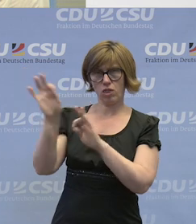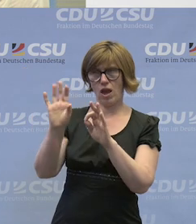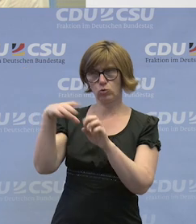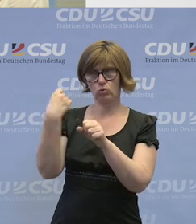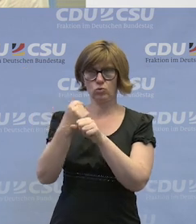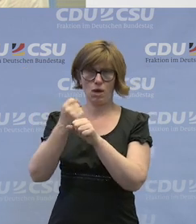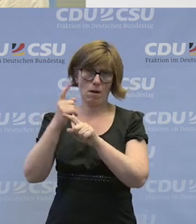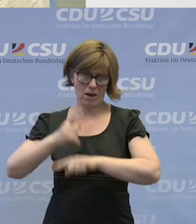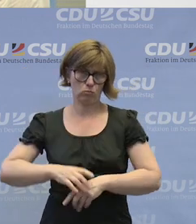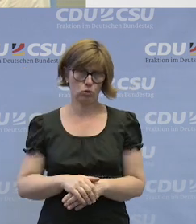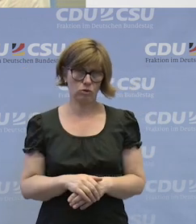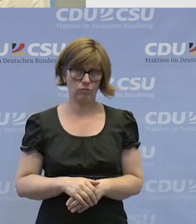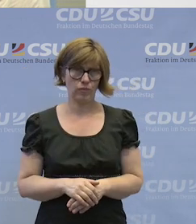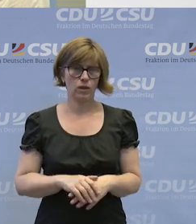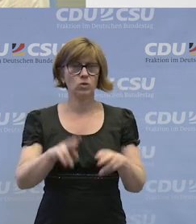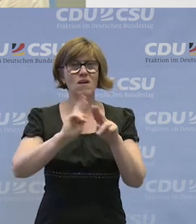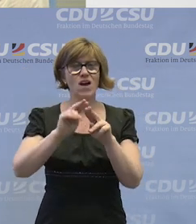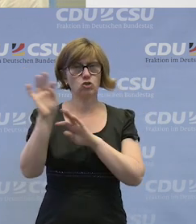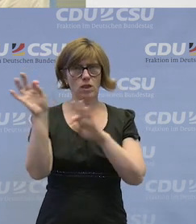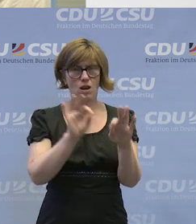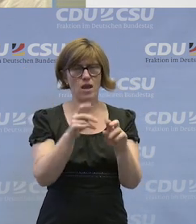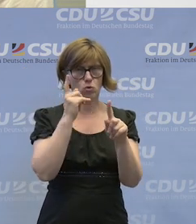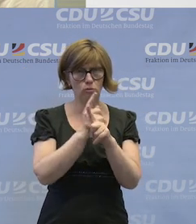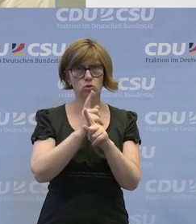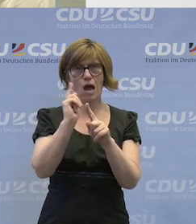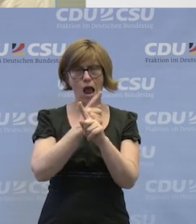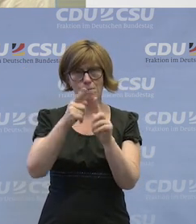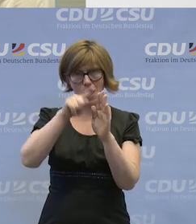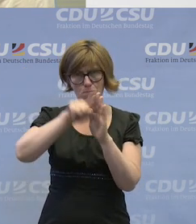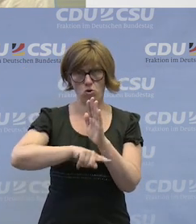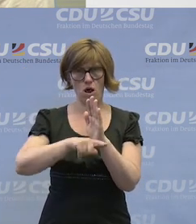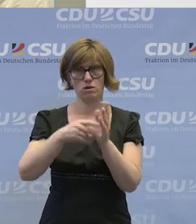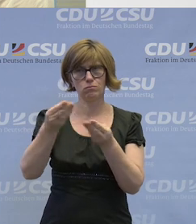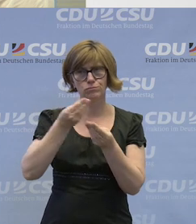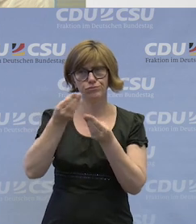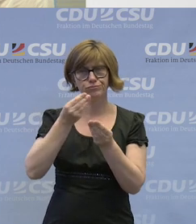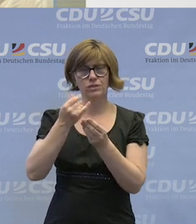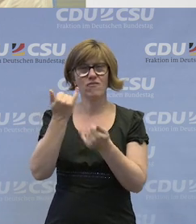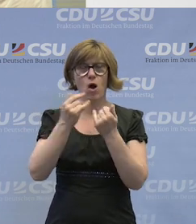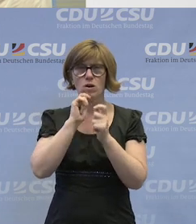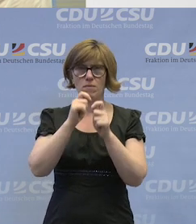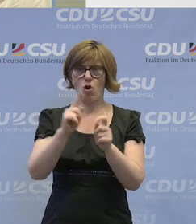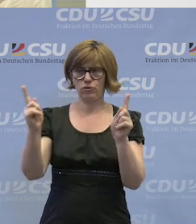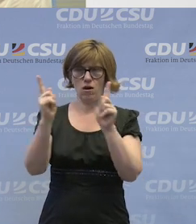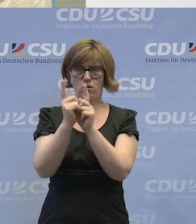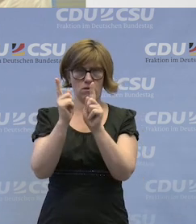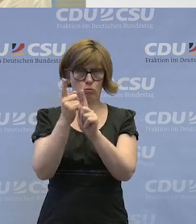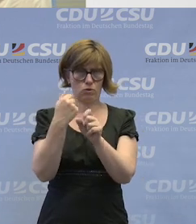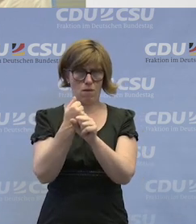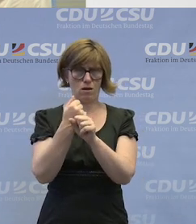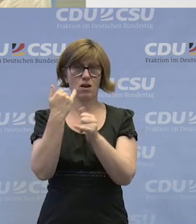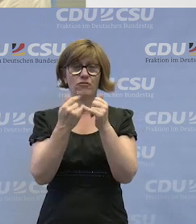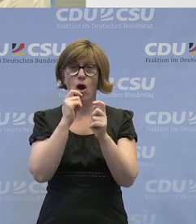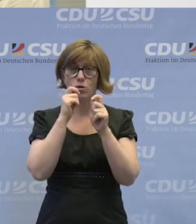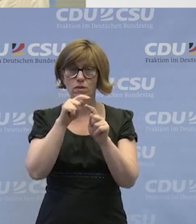zusammenarbeiten. Die Werkstattleitung muss mindestens einmal im Monat eine Besprechung mit der Frauenbeauftragten machen. Die